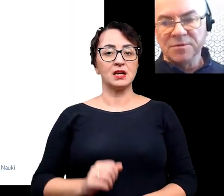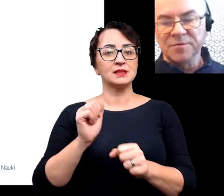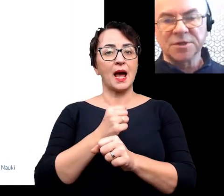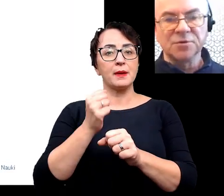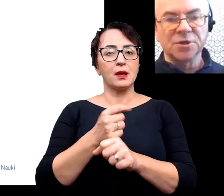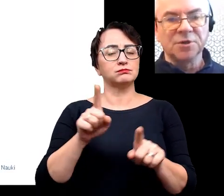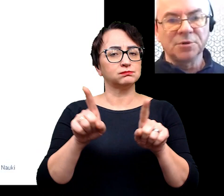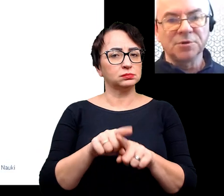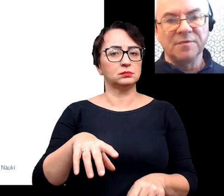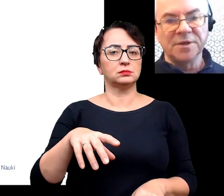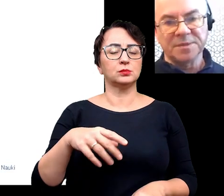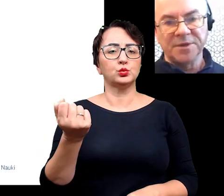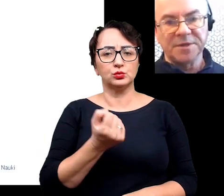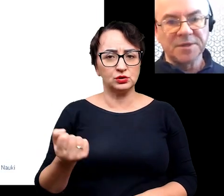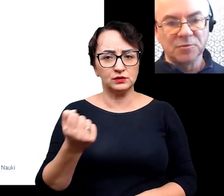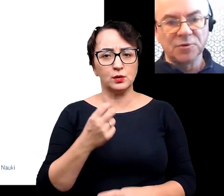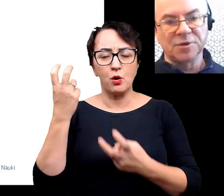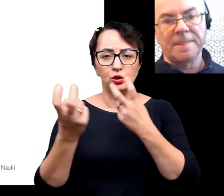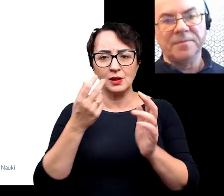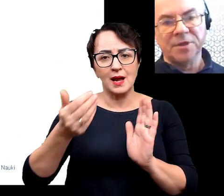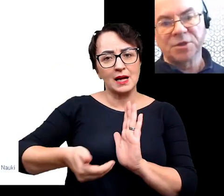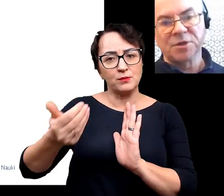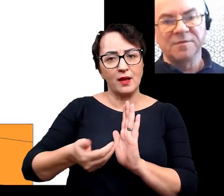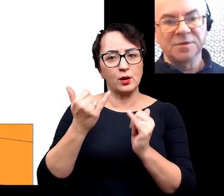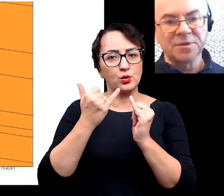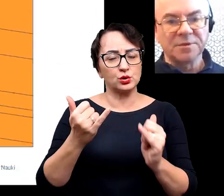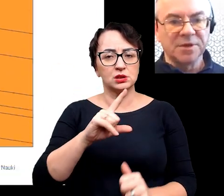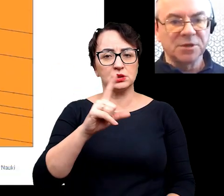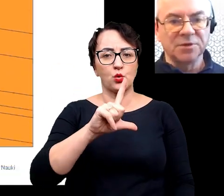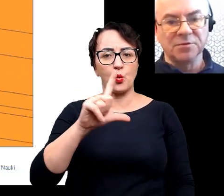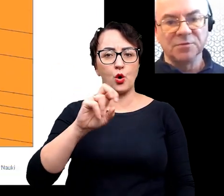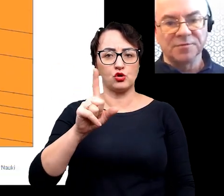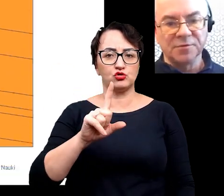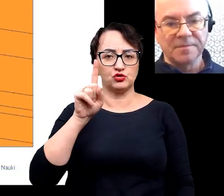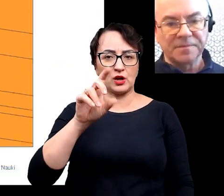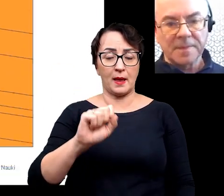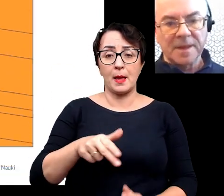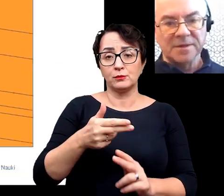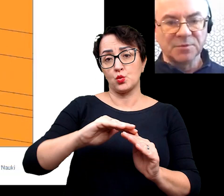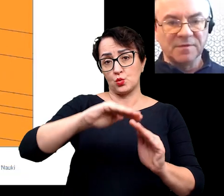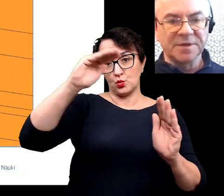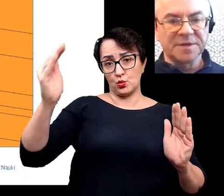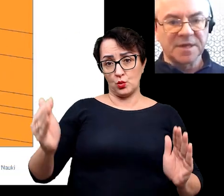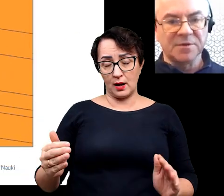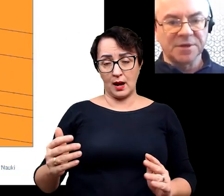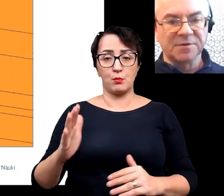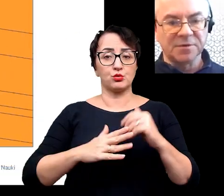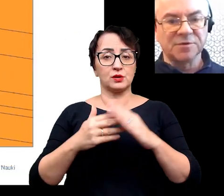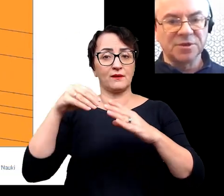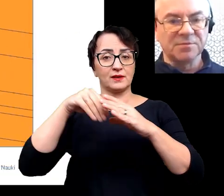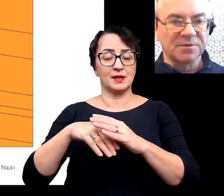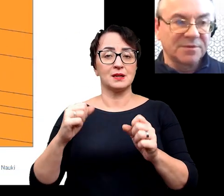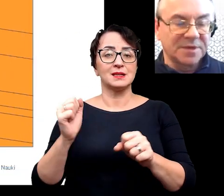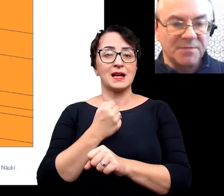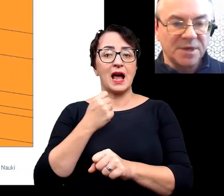Skamieniałości mogą również służyć do poszukiwania eksploatacji złóż. No na przykład weźmy sobie jakiś tutaj górotwór, zbudowany ze skał